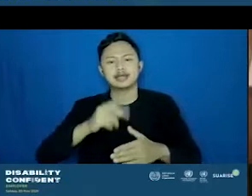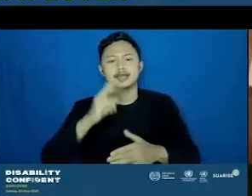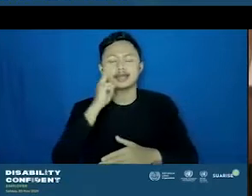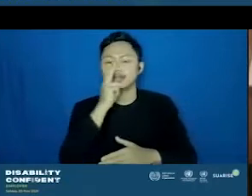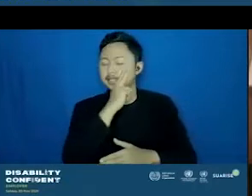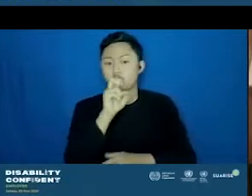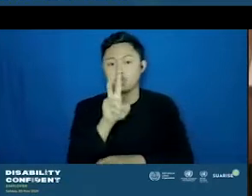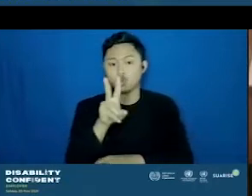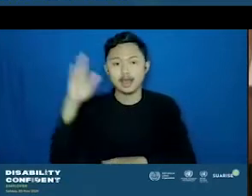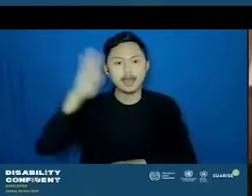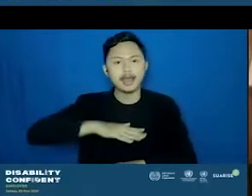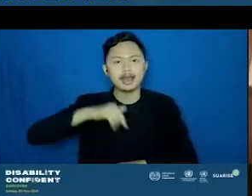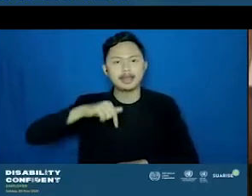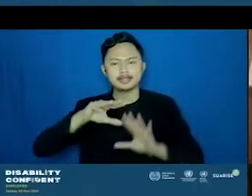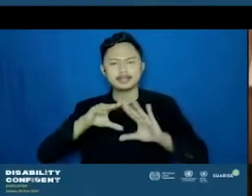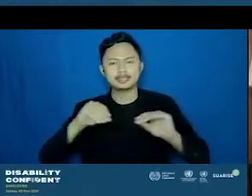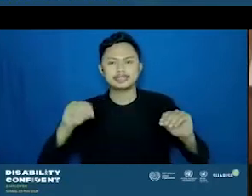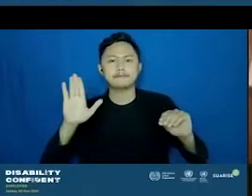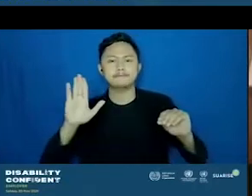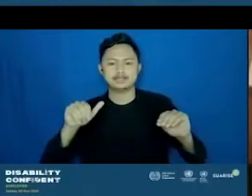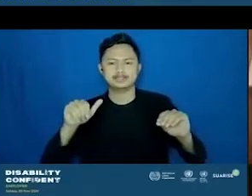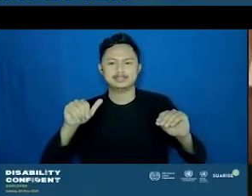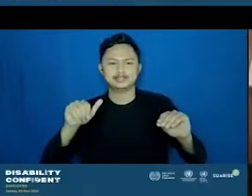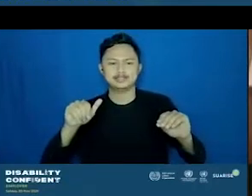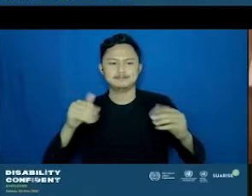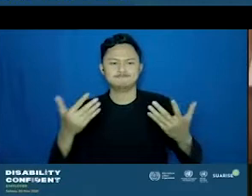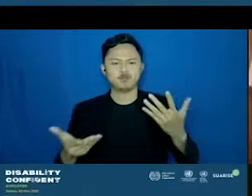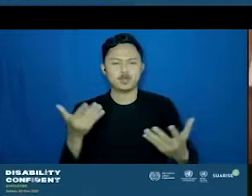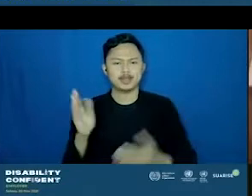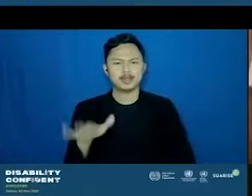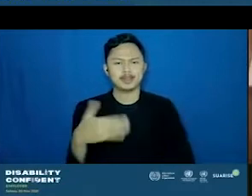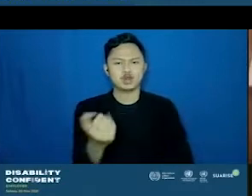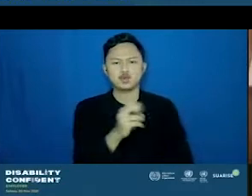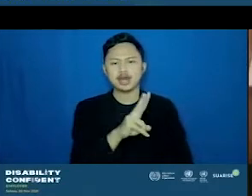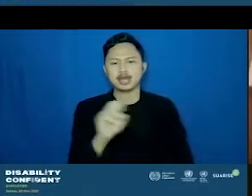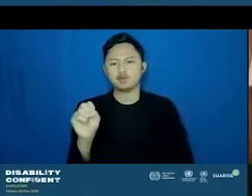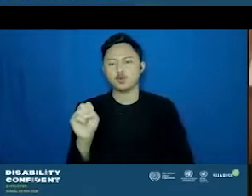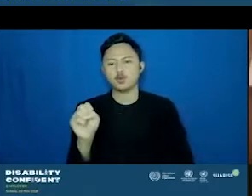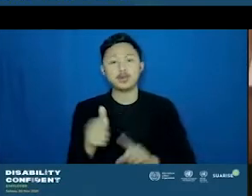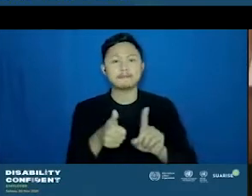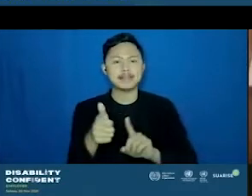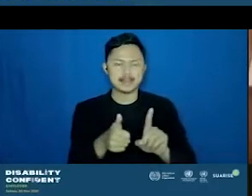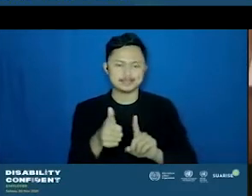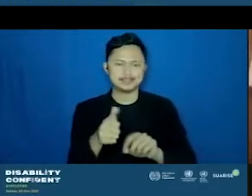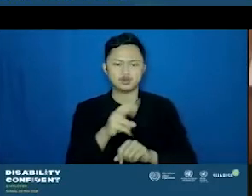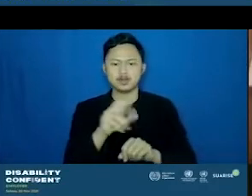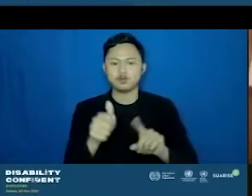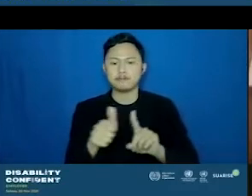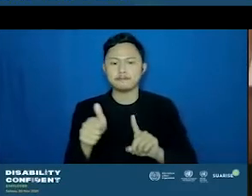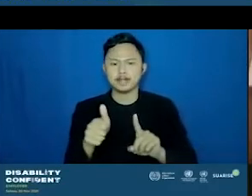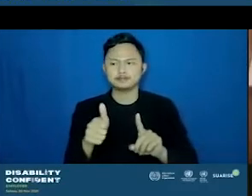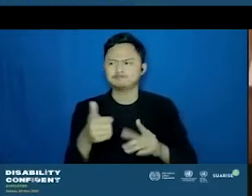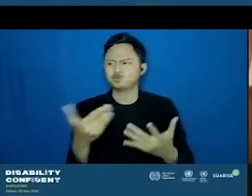sampai dengan hari ini masih bekerja. Dari tahun 2016, itu yang terlama,